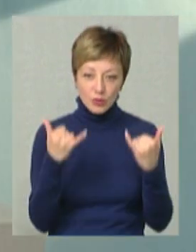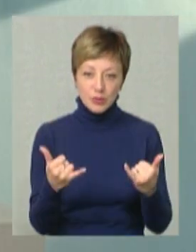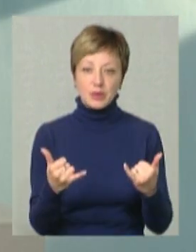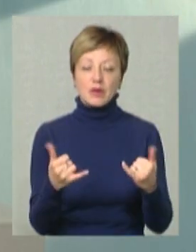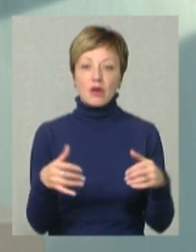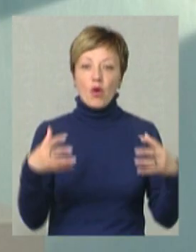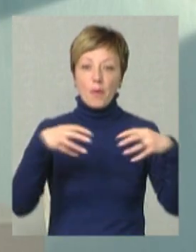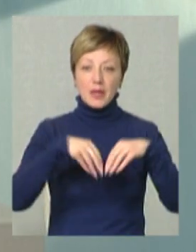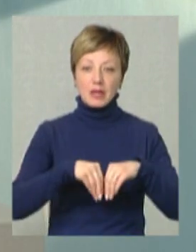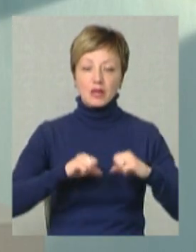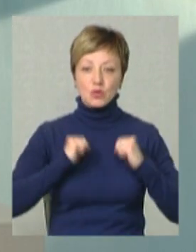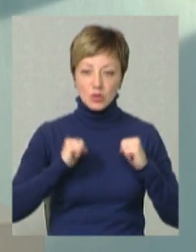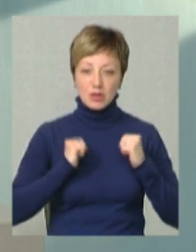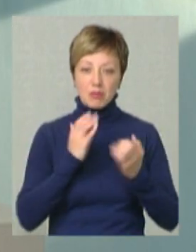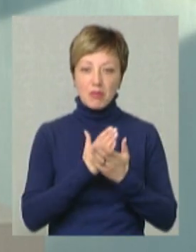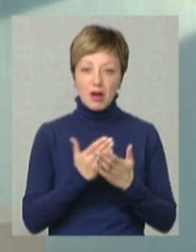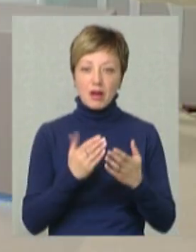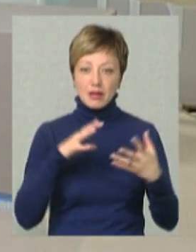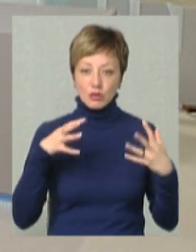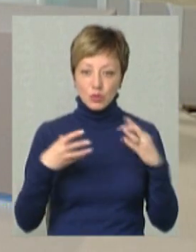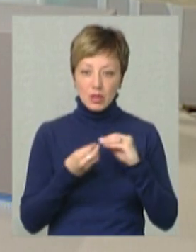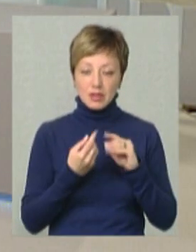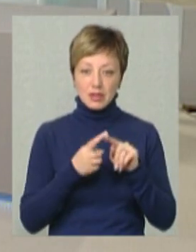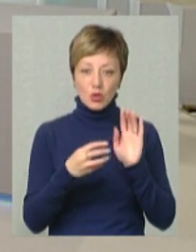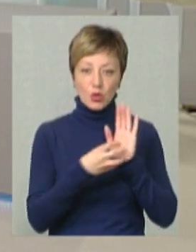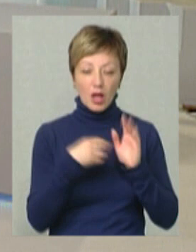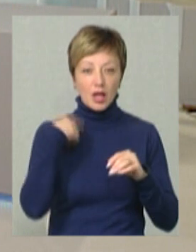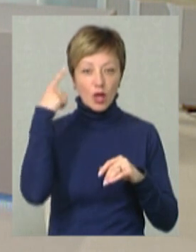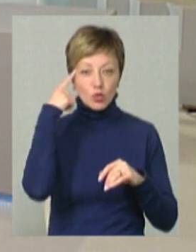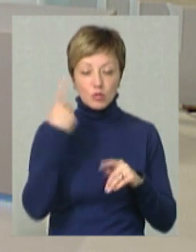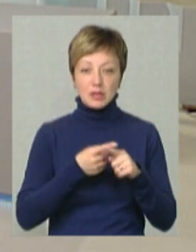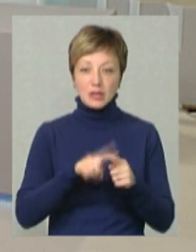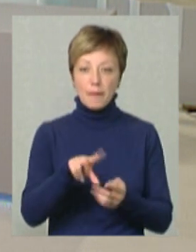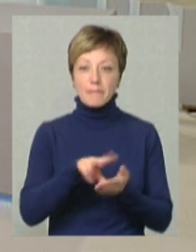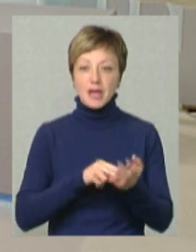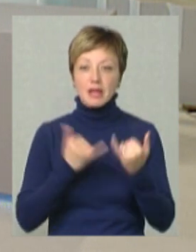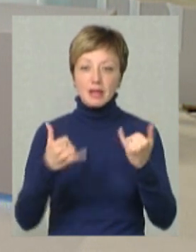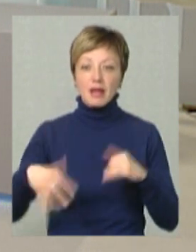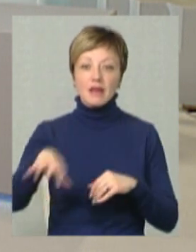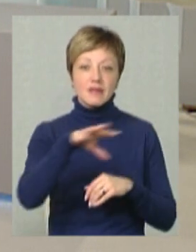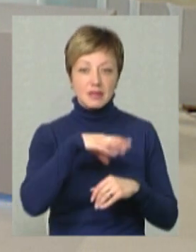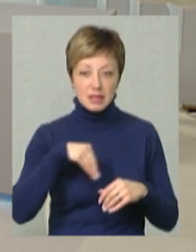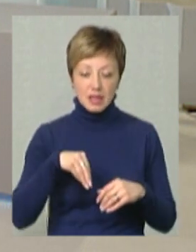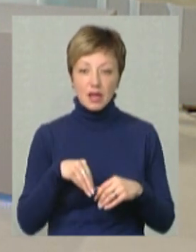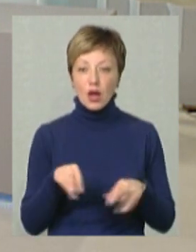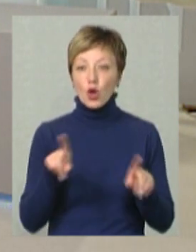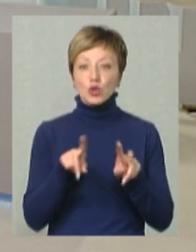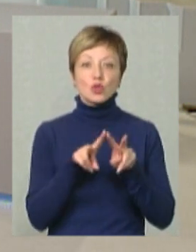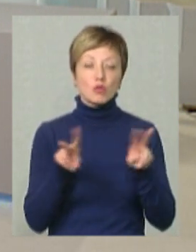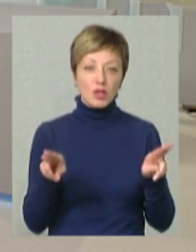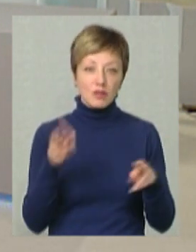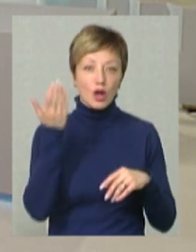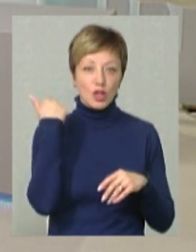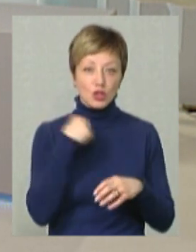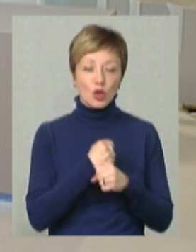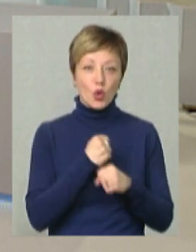об'єднали зусилля і маємо на виході цей продукт. Я думаю, що це приклад для всіх. Щось подібне ми